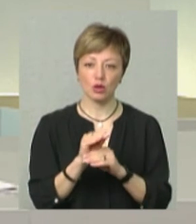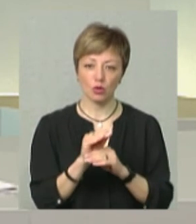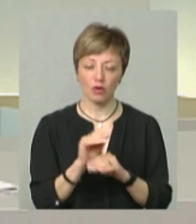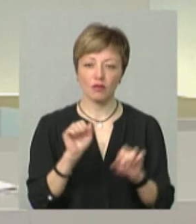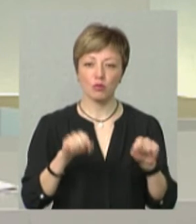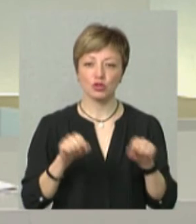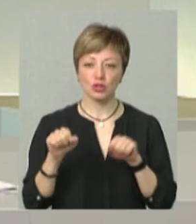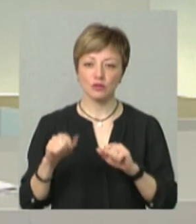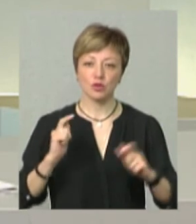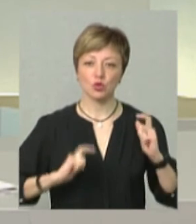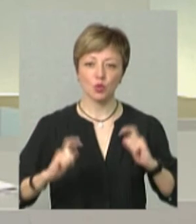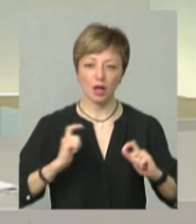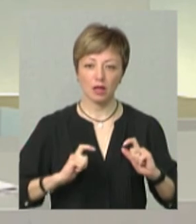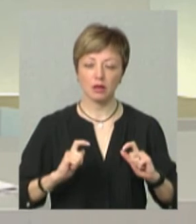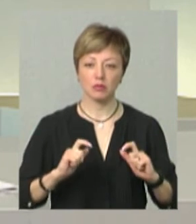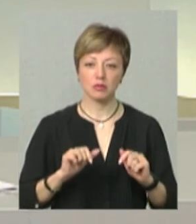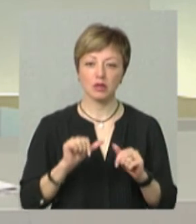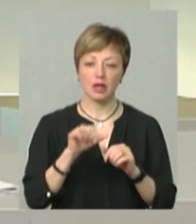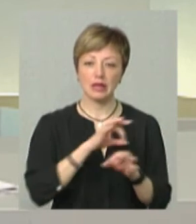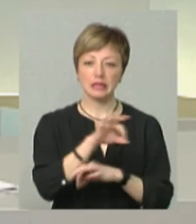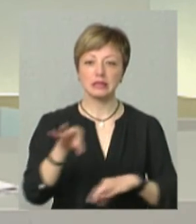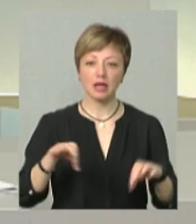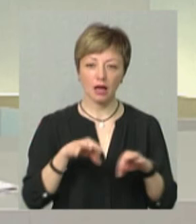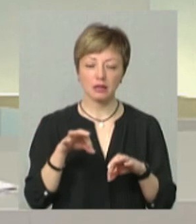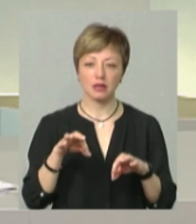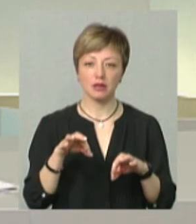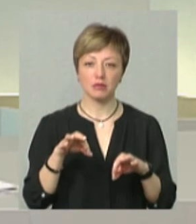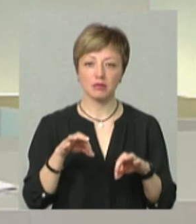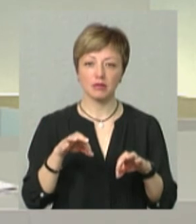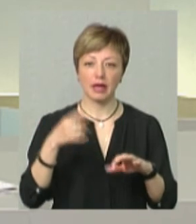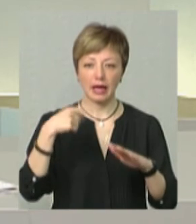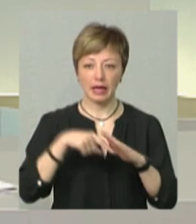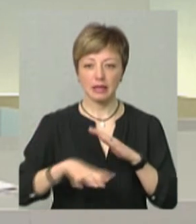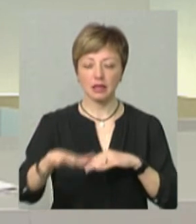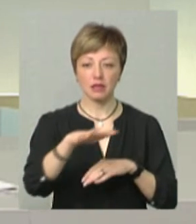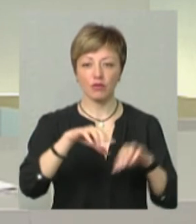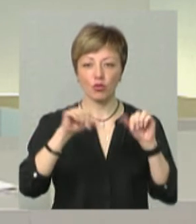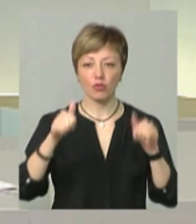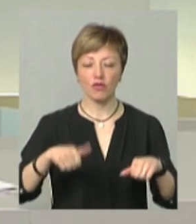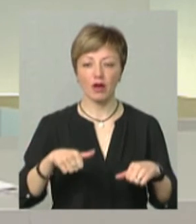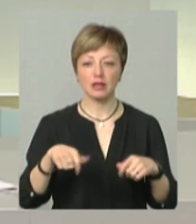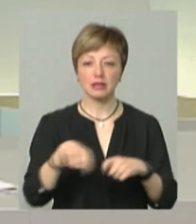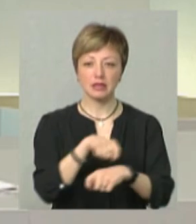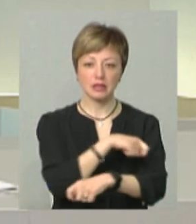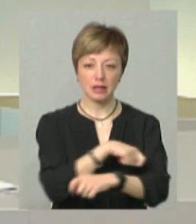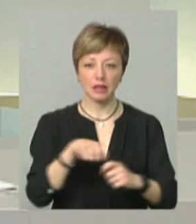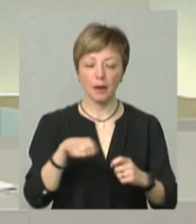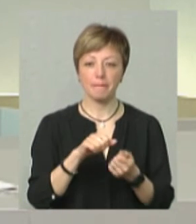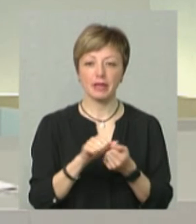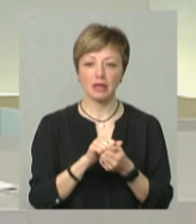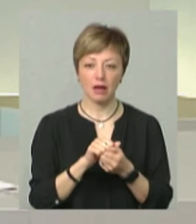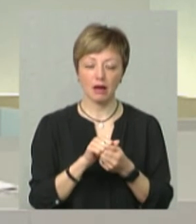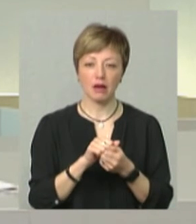можливості студентам, зокрема, дизайнерам інтер'єрів, формувати простір з текстильних матеріалів,